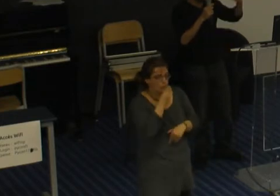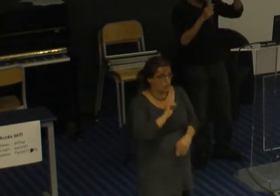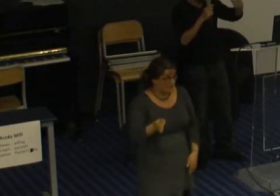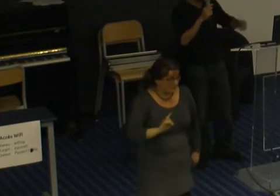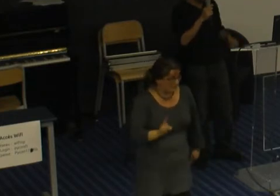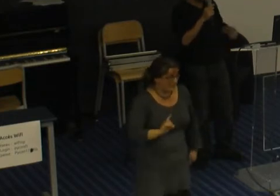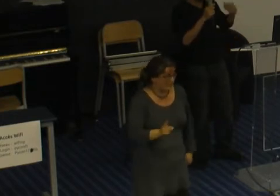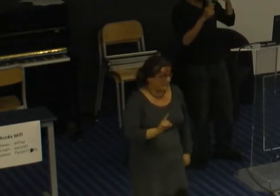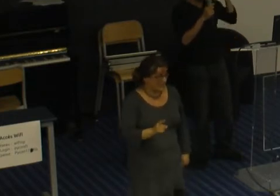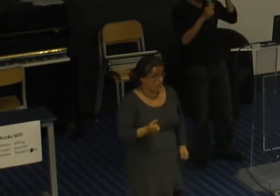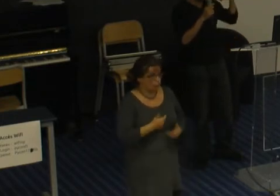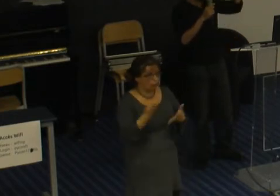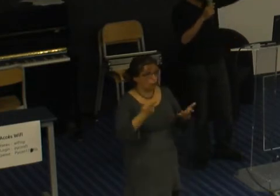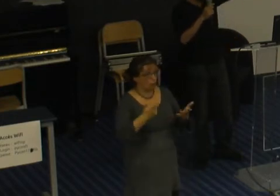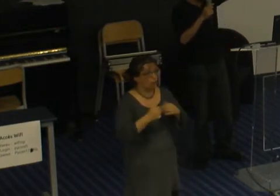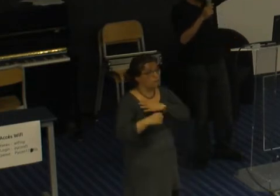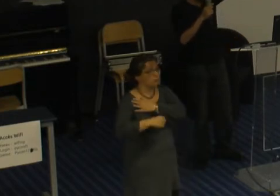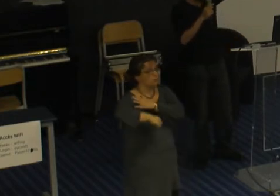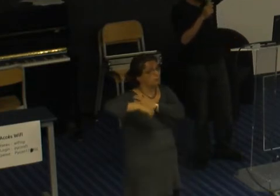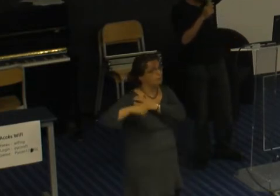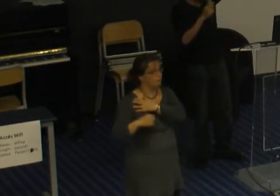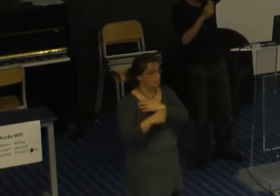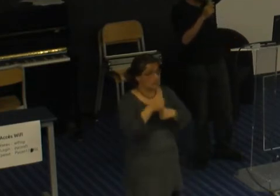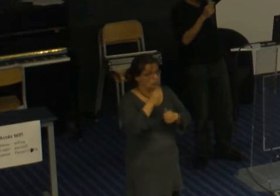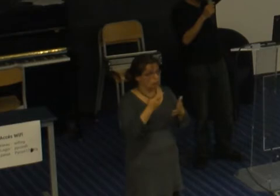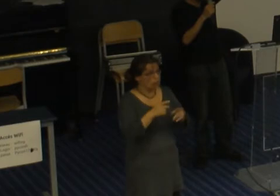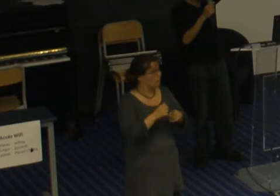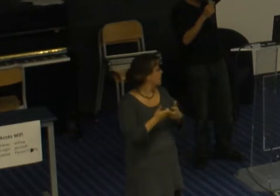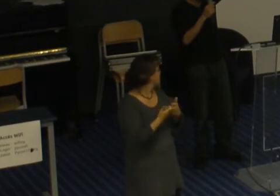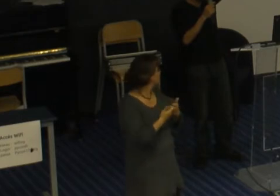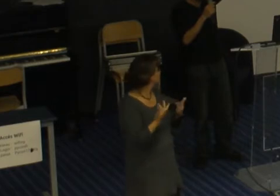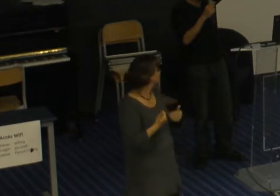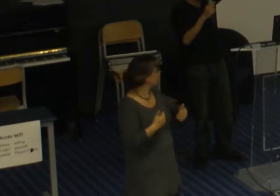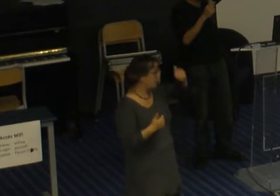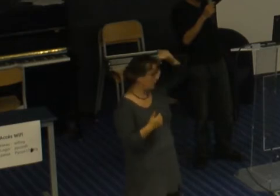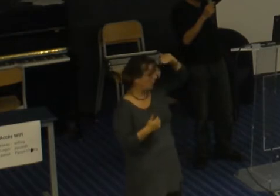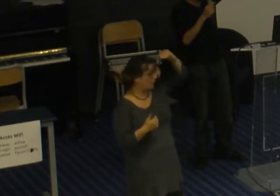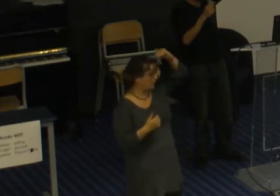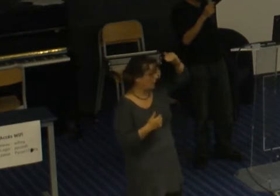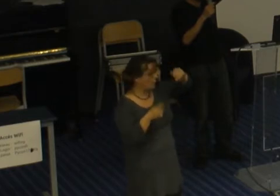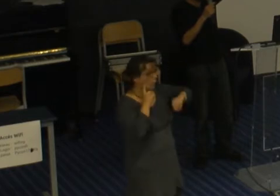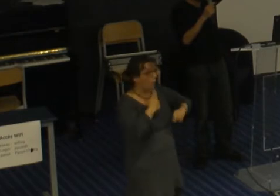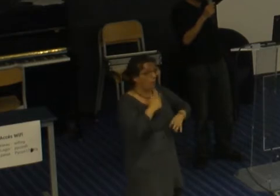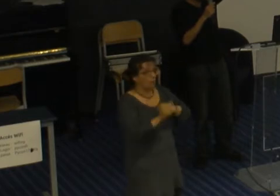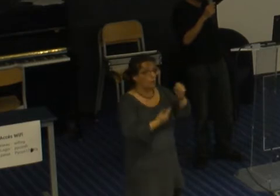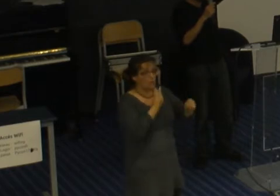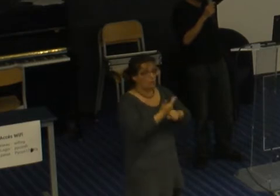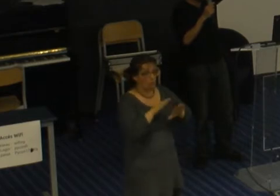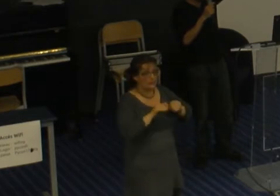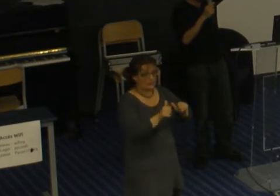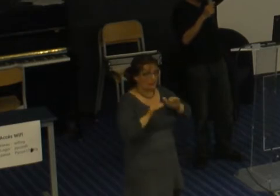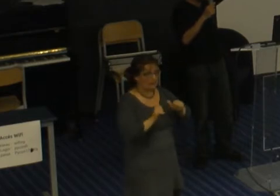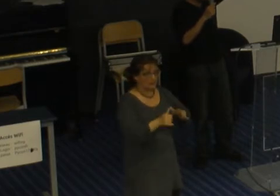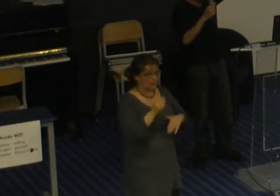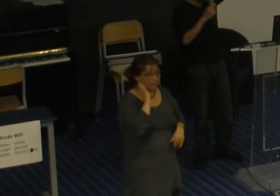que je ne pouvais plus faire certains gestes au niveau de l'épaule notamment aujourd'hui si je peux mettre la main au-dessus de ma tête c'est trois ans de travail au échelle kiné et